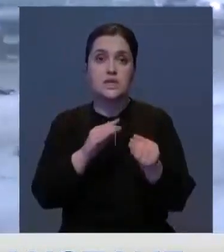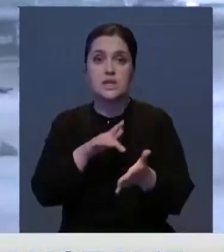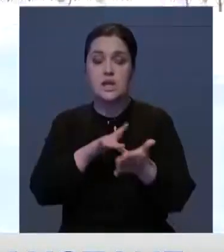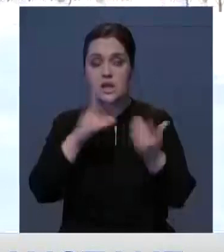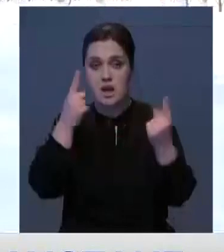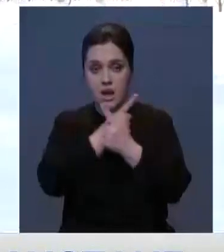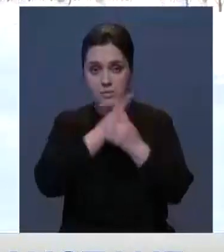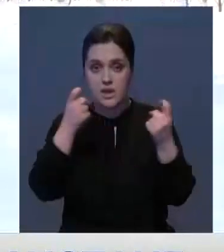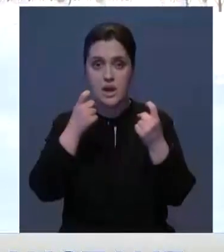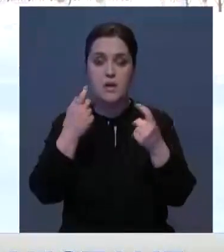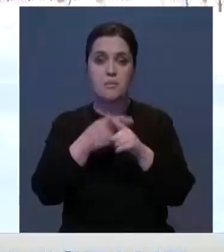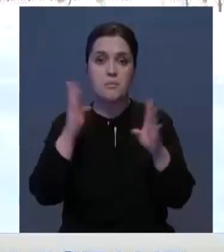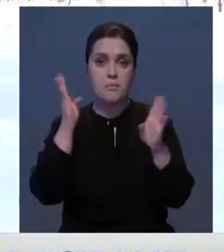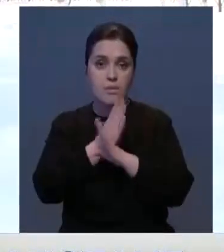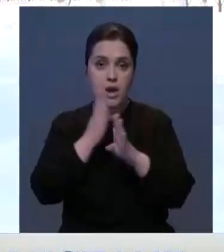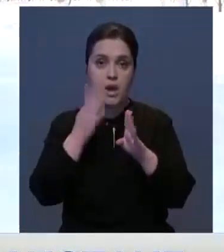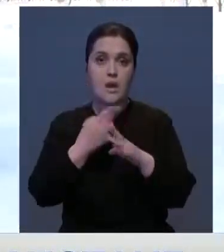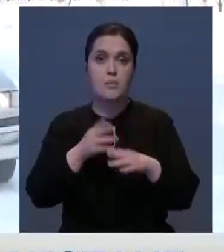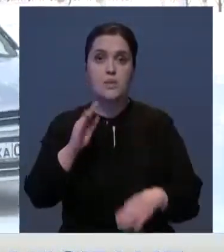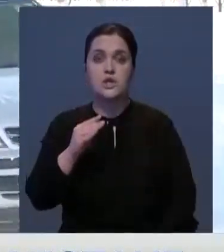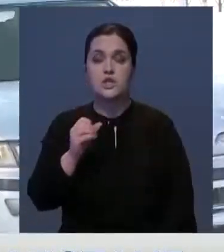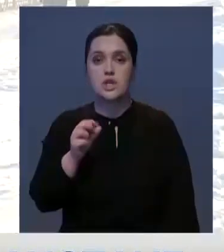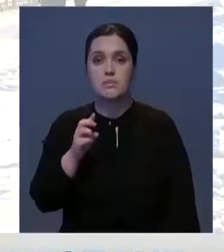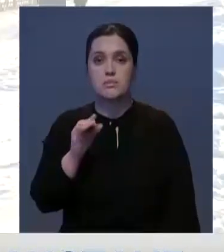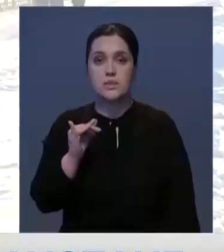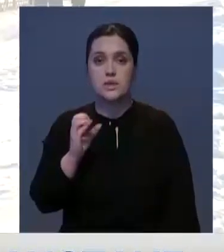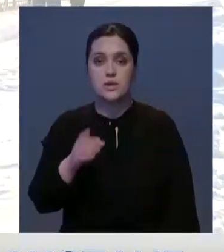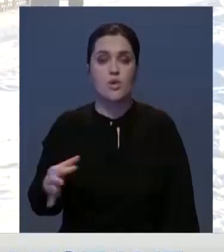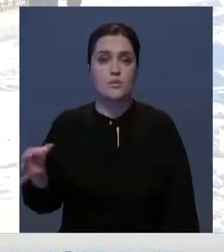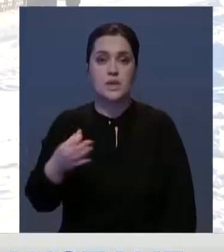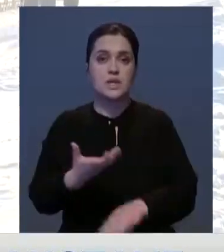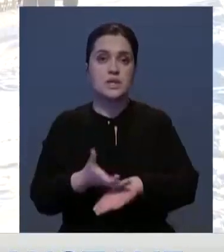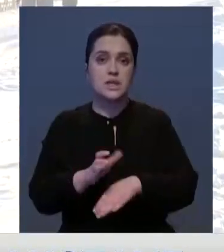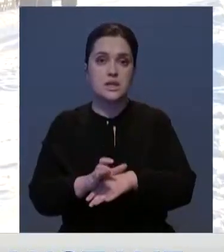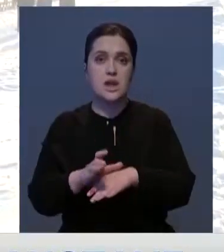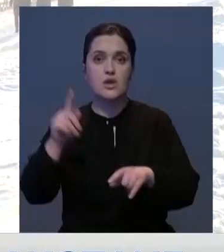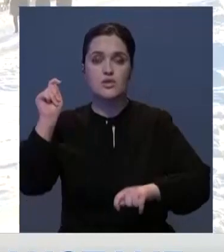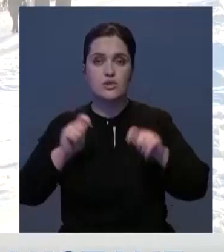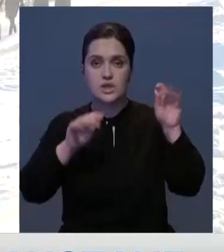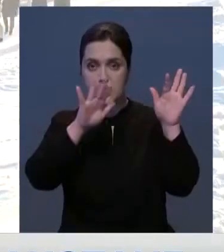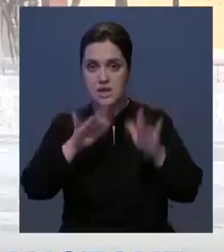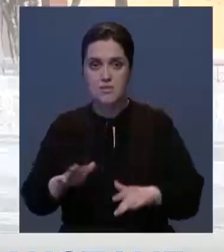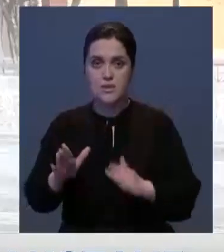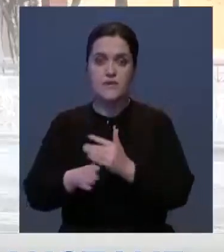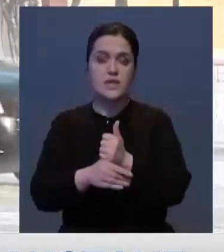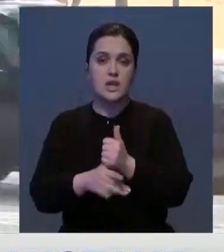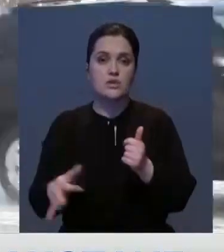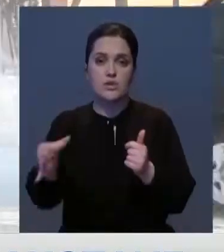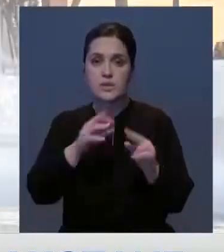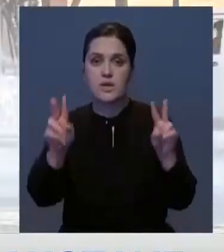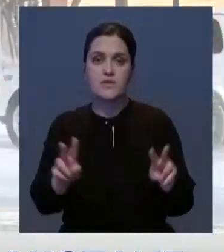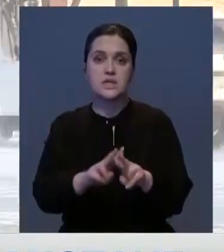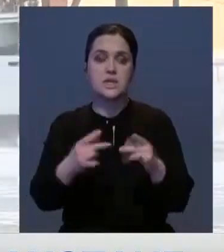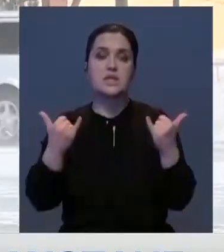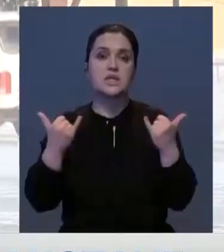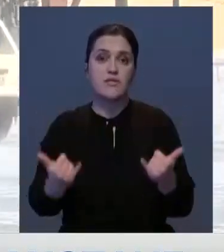в 10 регионах объявили штормовое предупреждение. Туман накроет Жамбулскую область. Сильные осадки, дождь и снег будут в Атыраусской